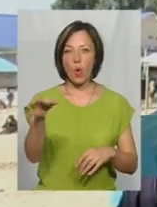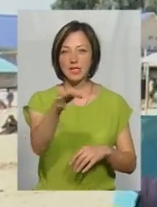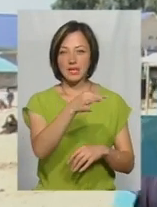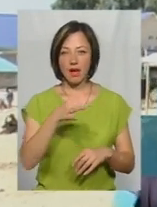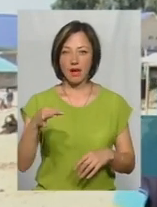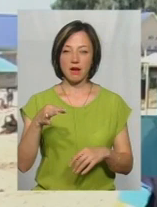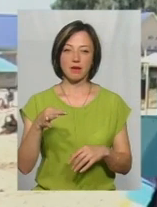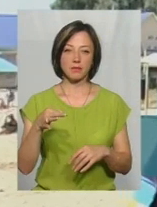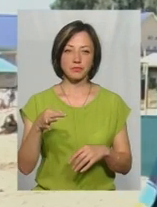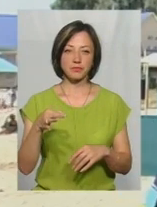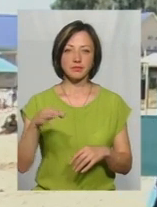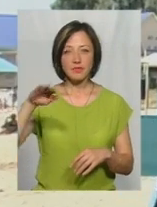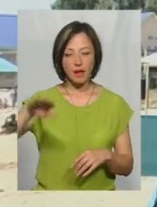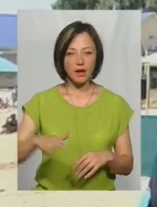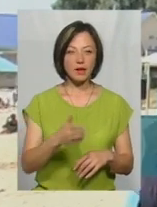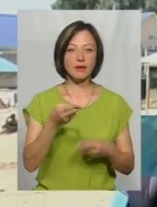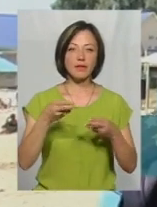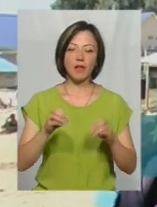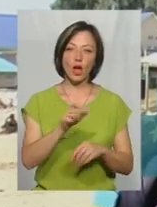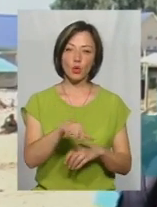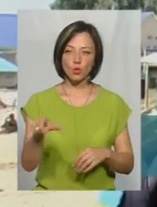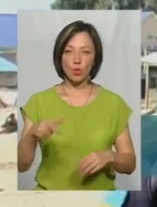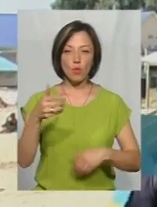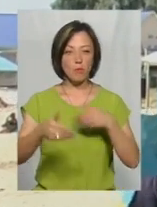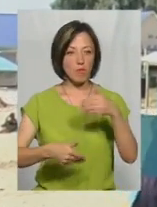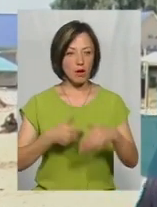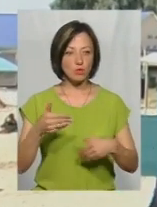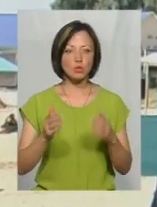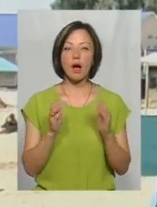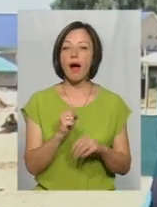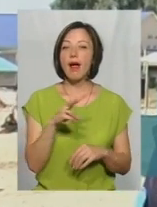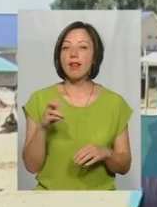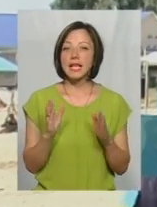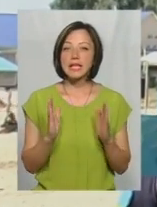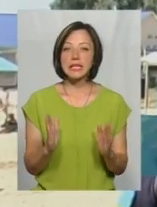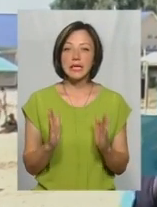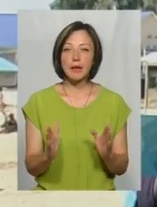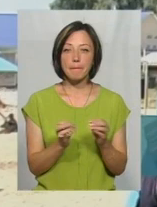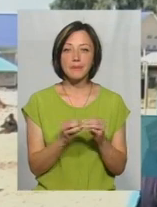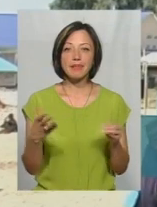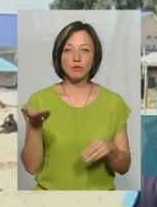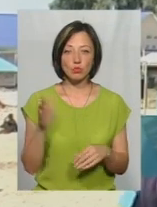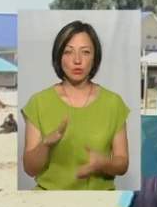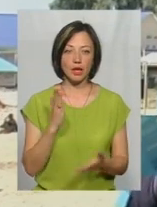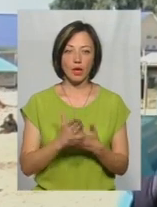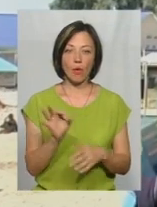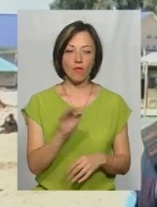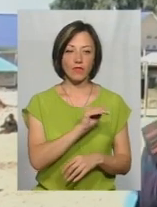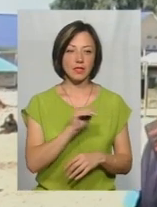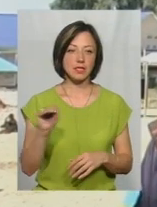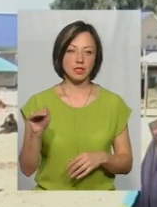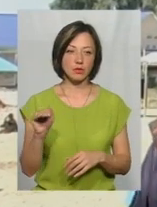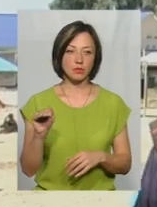кар'єри, де люди купаються. Але тільки 15 з них, хочу зуважити, є офіційно